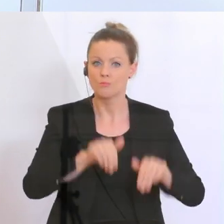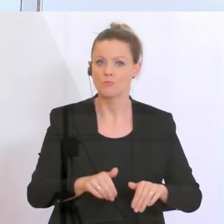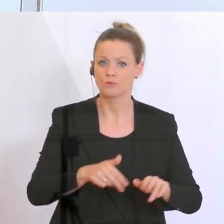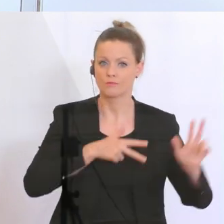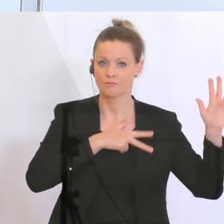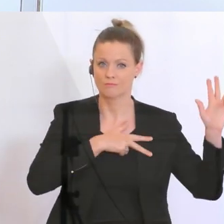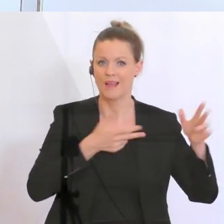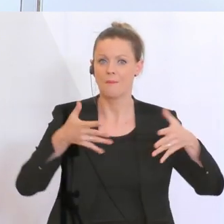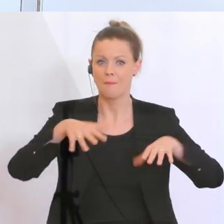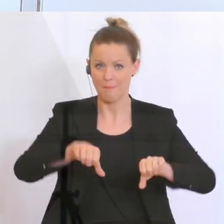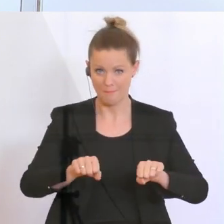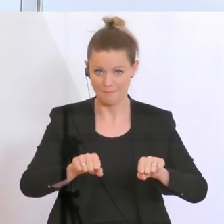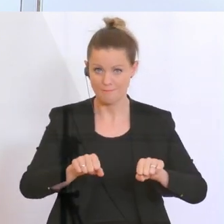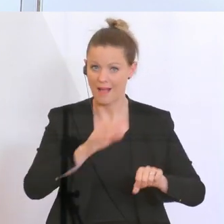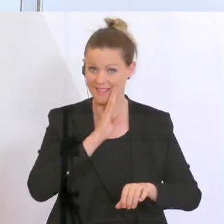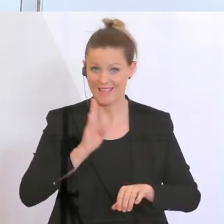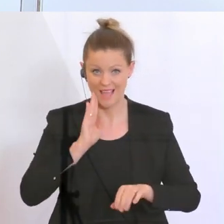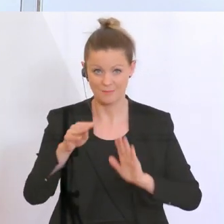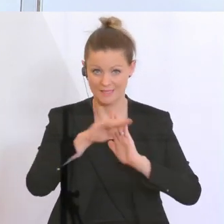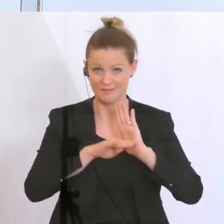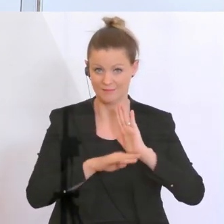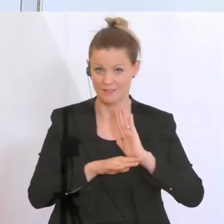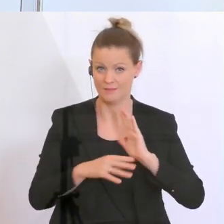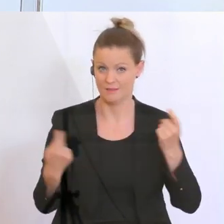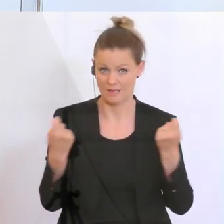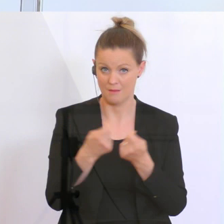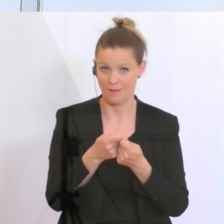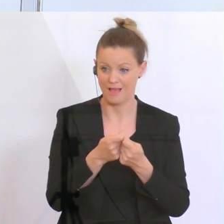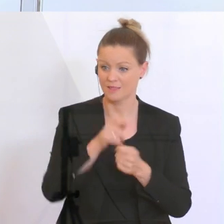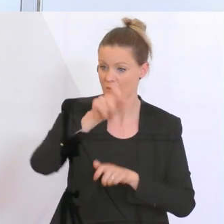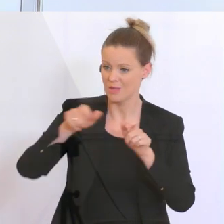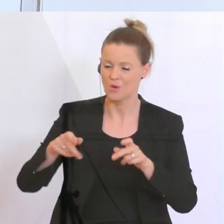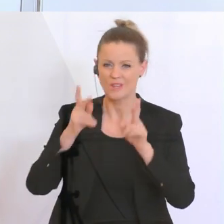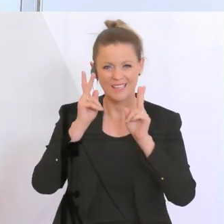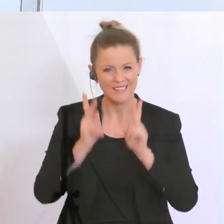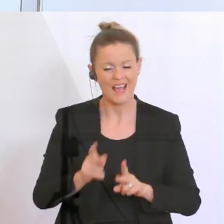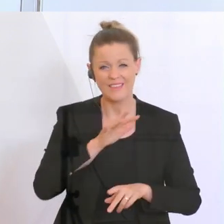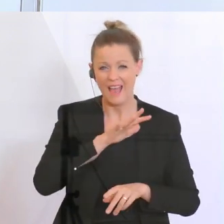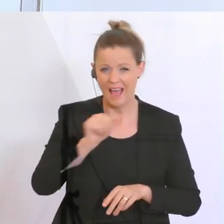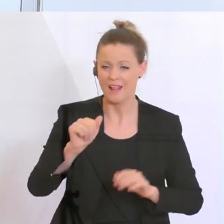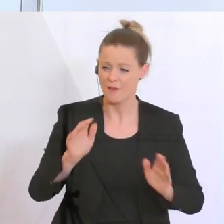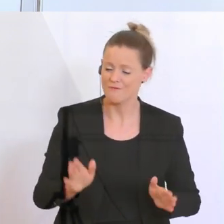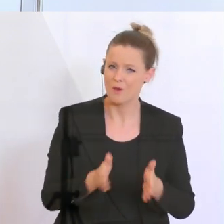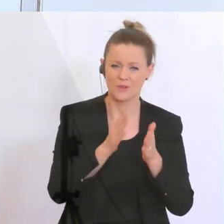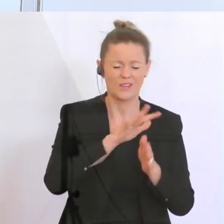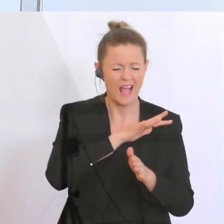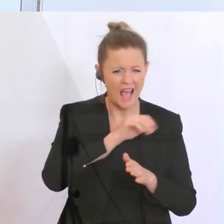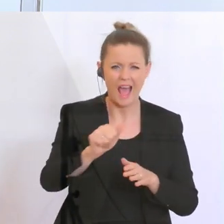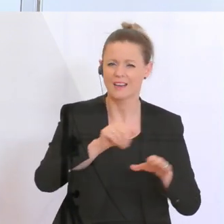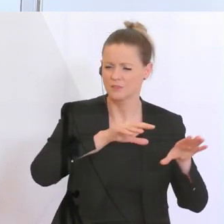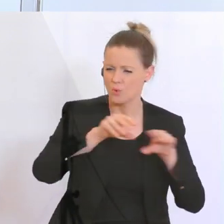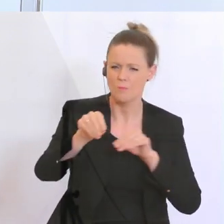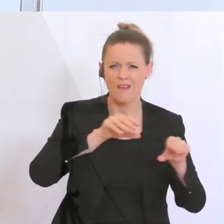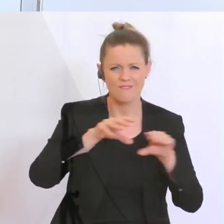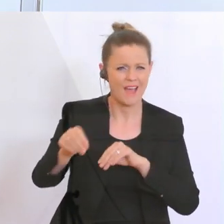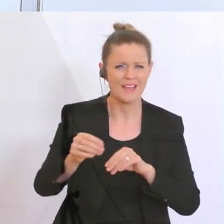das ist dann auch innerhalb des gesetzlichen Rahmens und diese Personen können jede einzelne Förderung, jede einzelne Transaktion, jeden